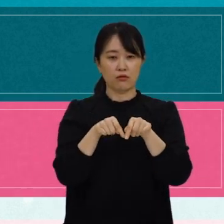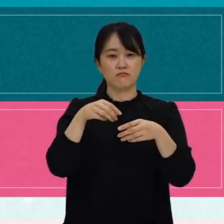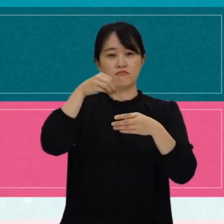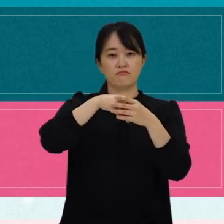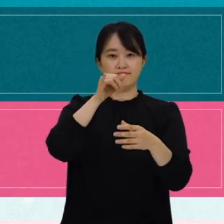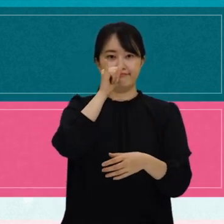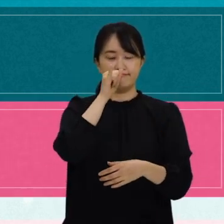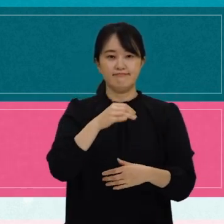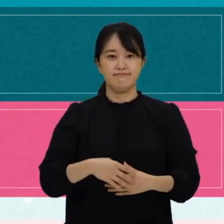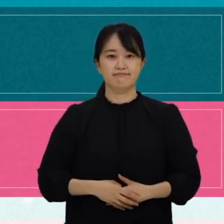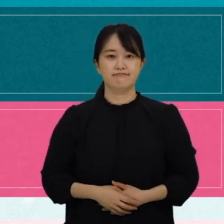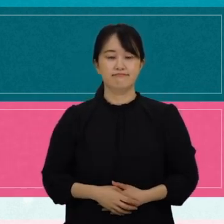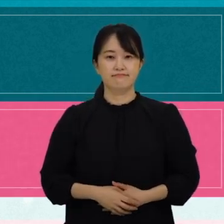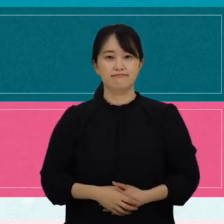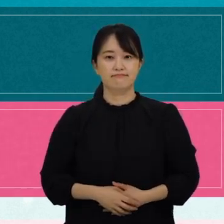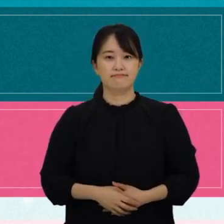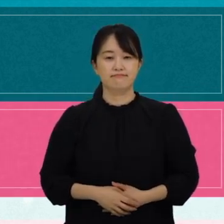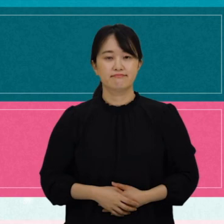부분에 포함되어 있다.